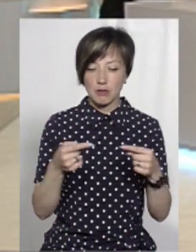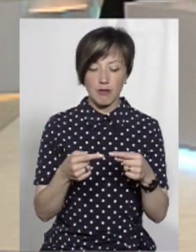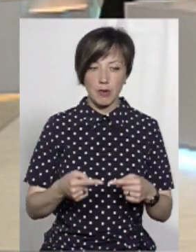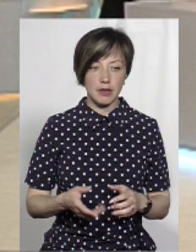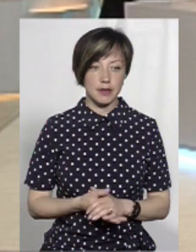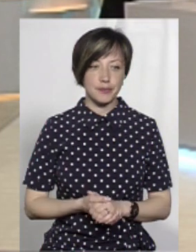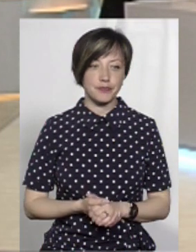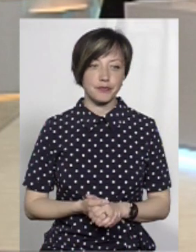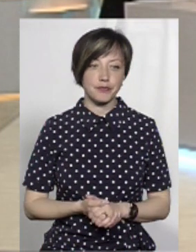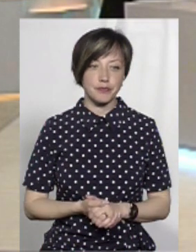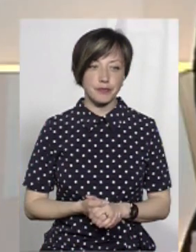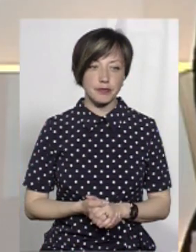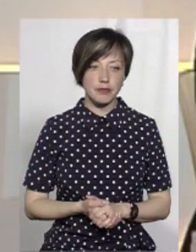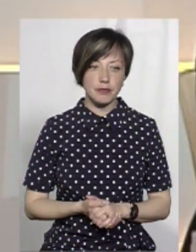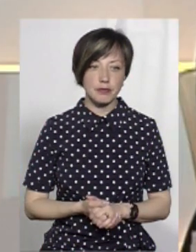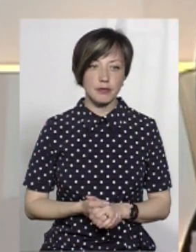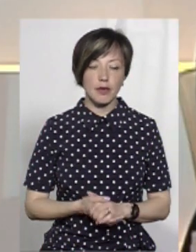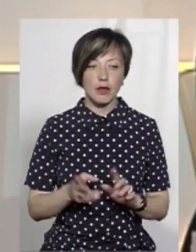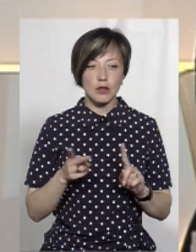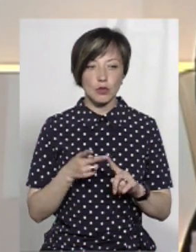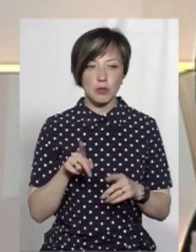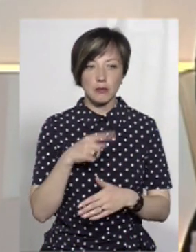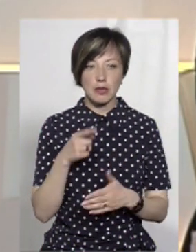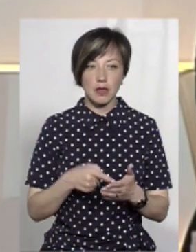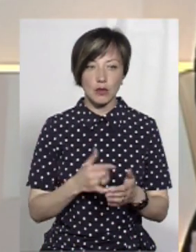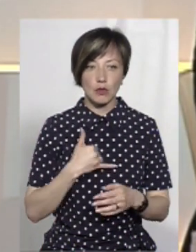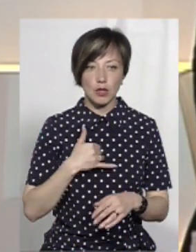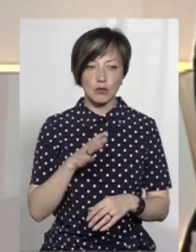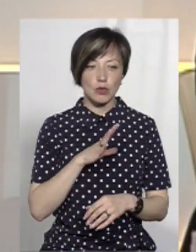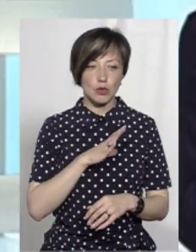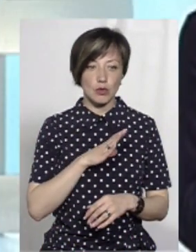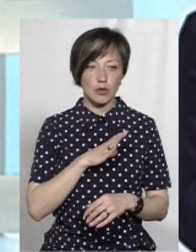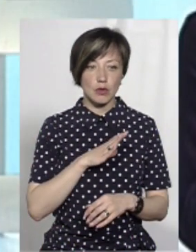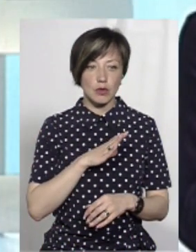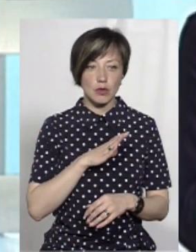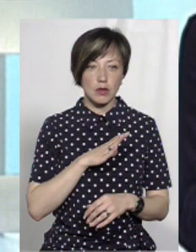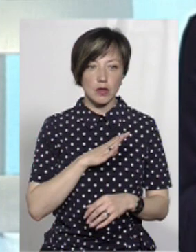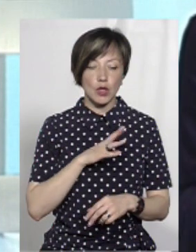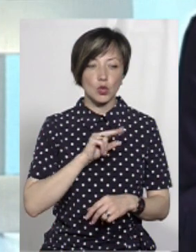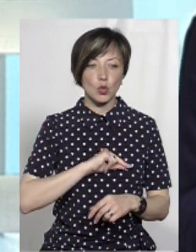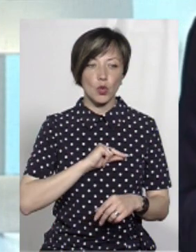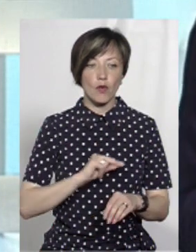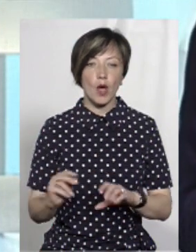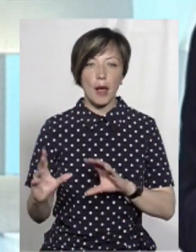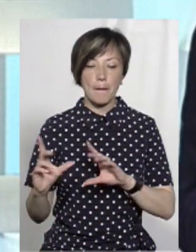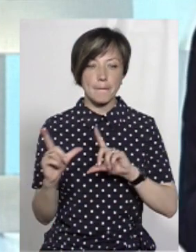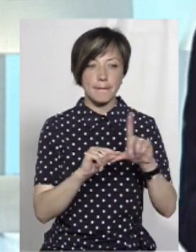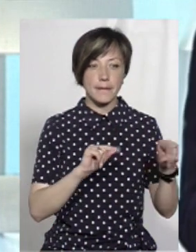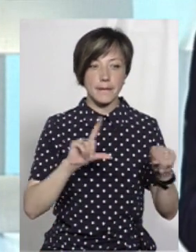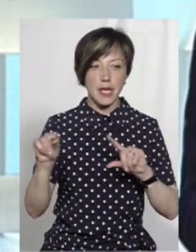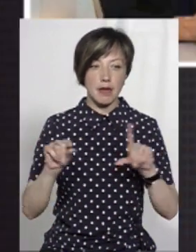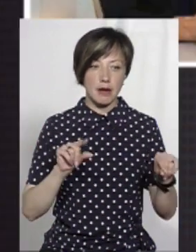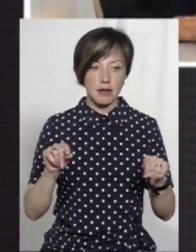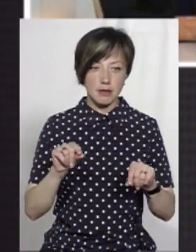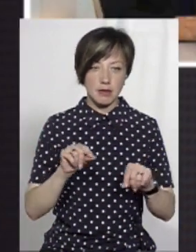співпадає. Вот. По другому питанню у нас було... Стосовно трудової міграції молоді, як